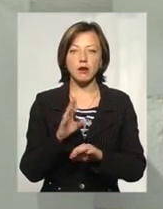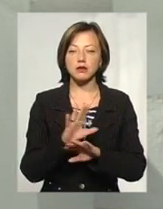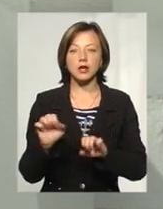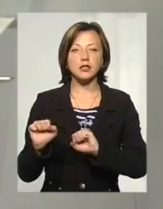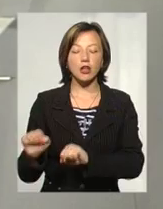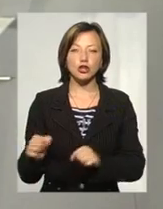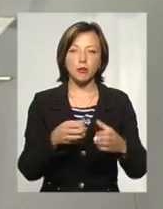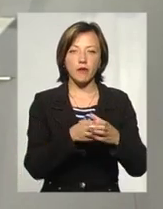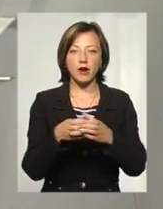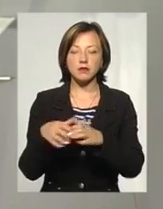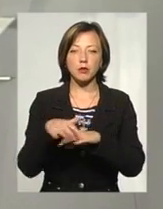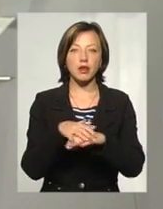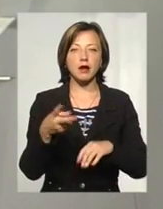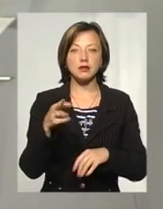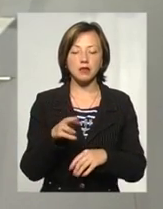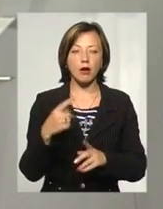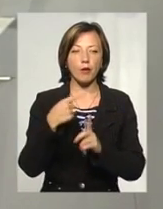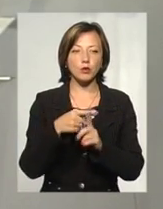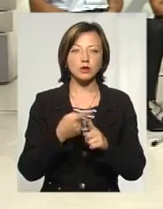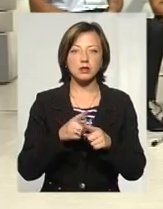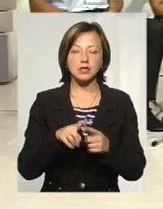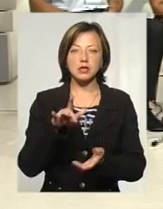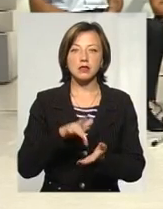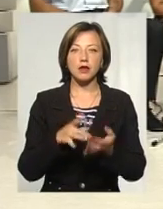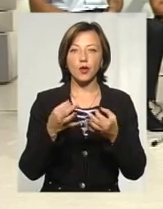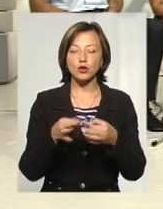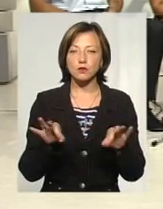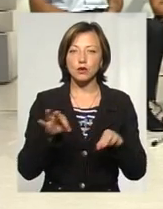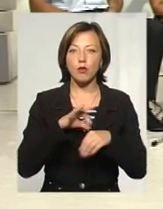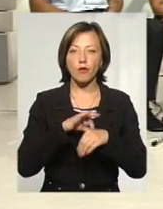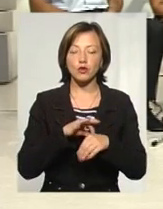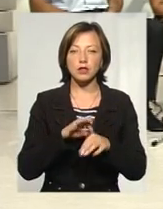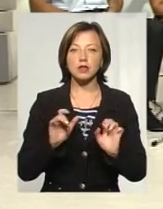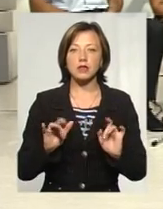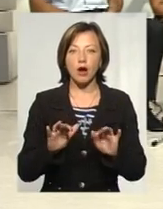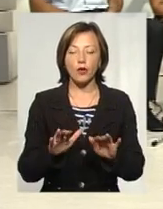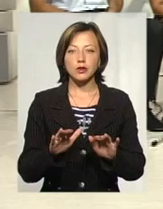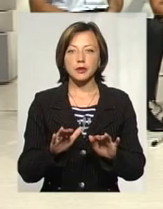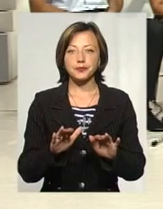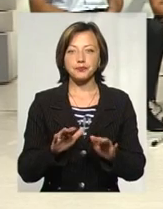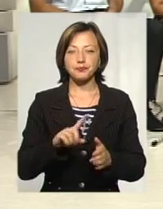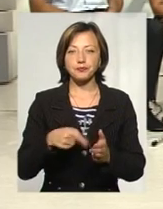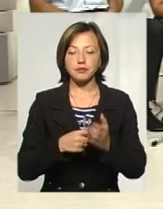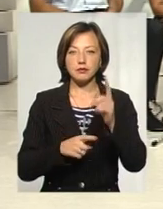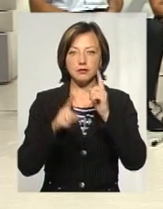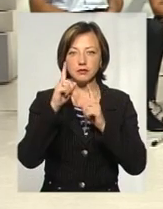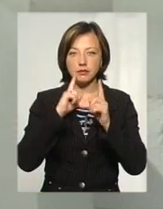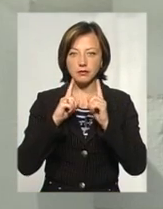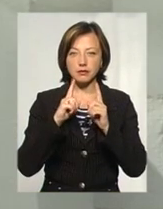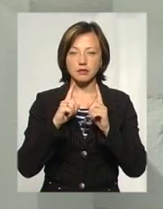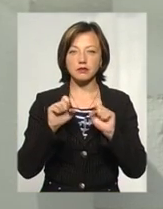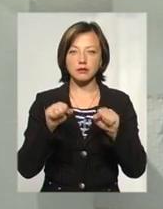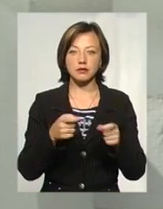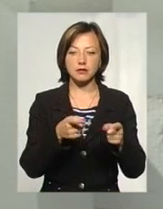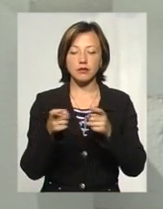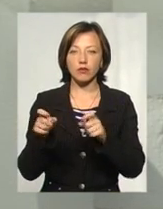верствами населення. Плюс цей центр дозволить проводити і заходи міської ради, які зможуть